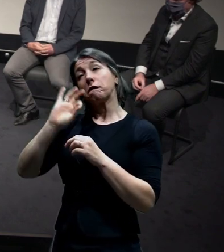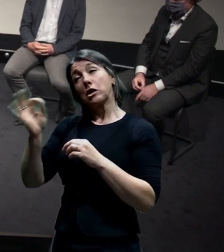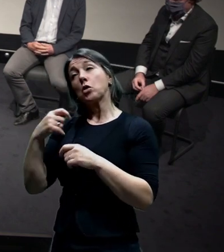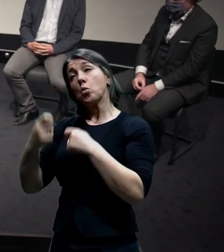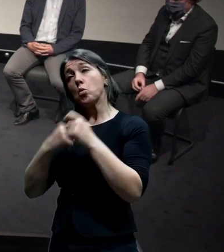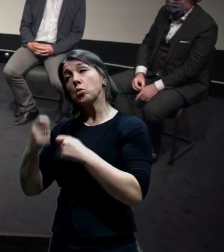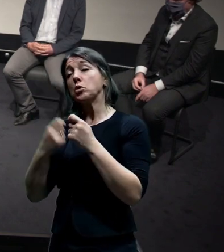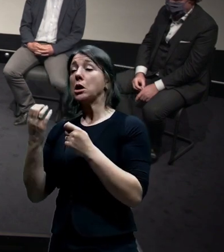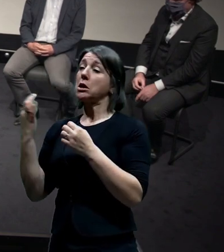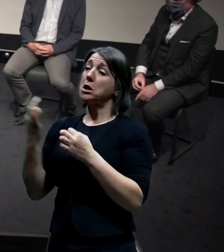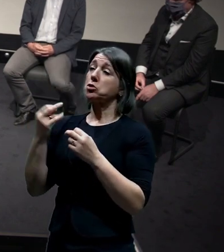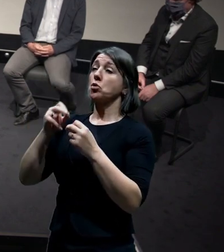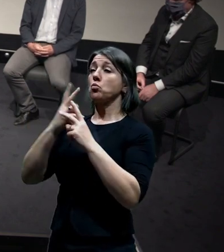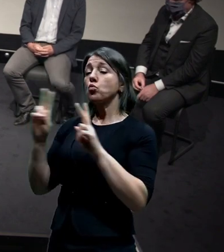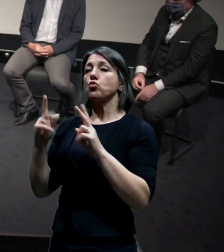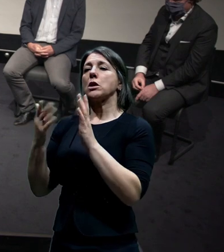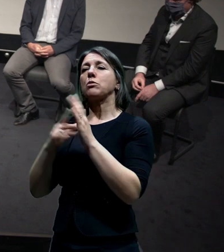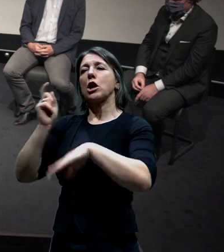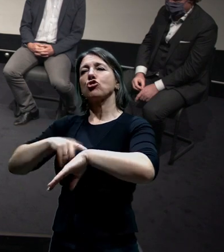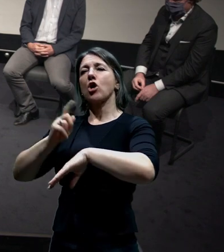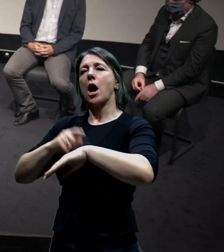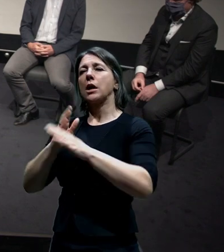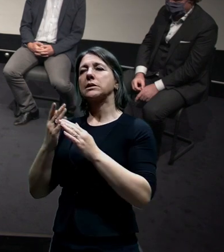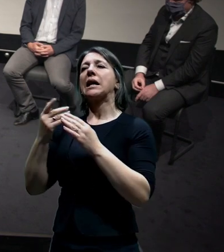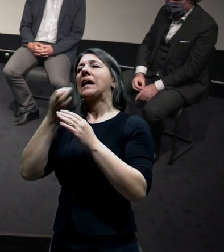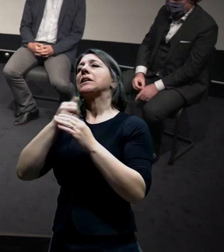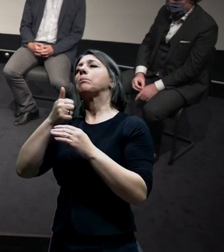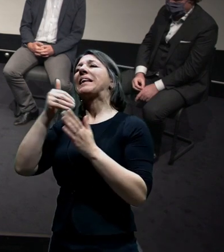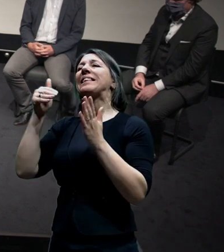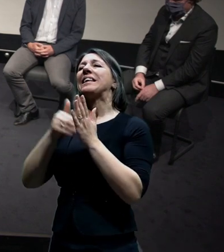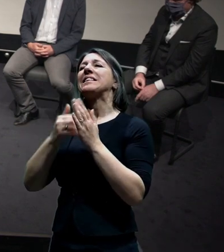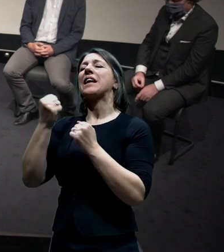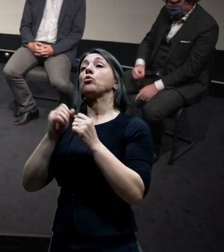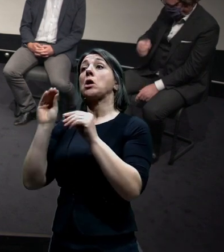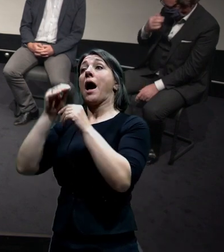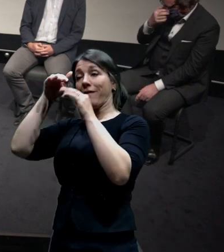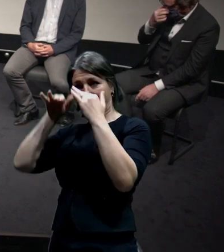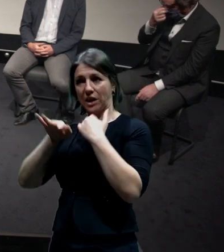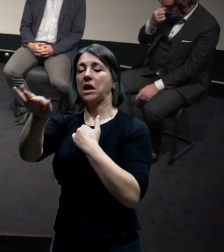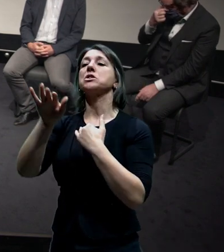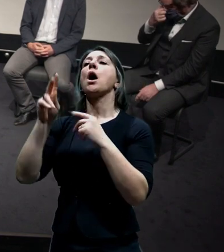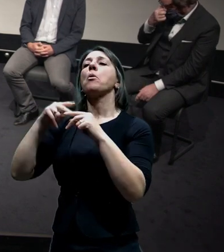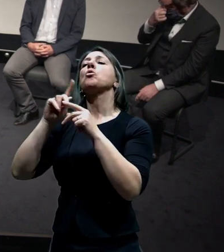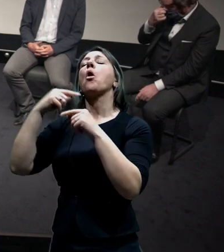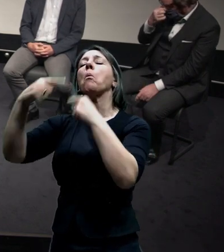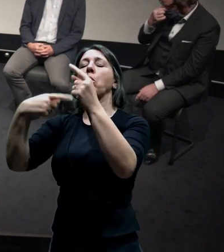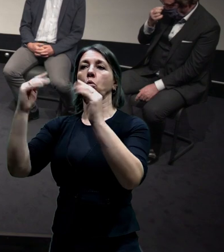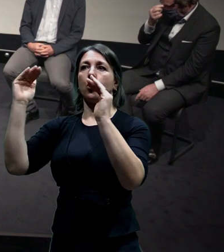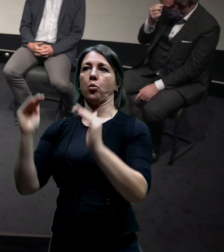třeba v nějakých jako mezních hodinách by tam nahrala nějaký tisíc autáků navíc, ale třeba k tomuhle jsme se vůbec nedostali.